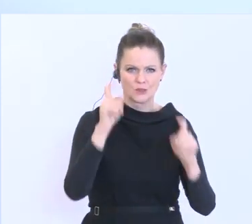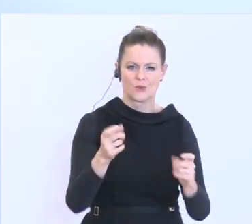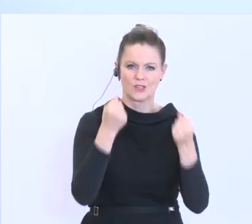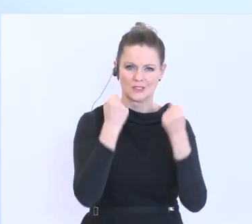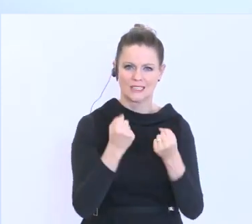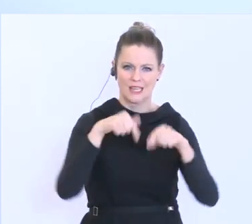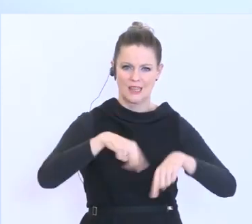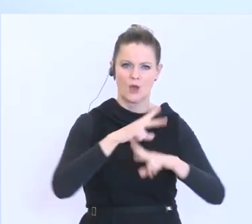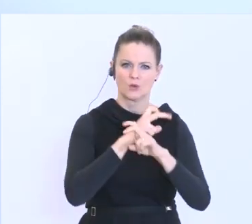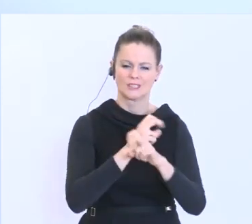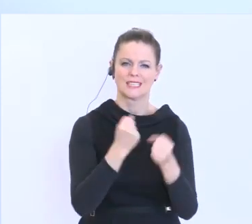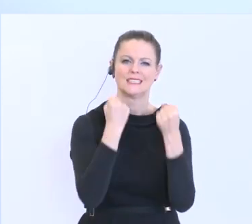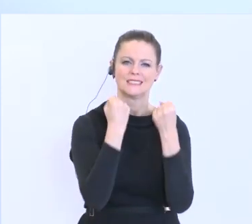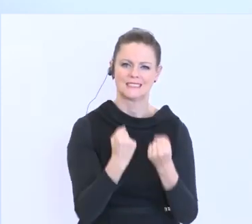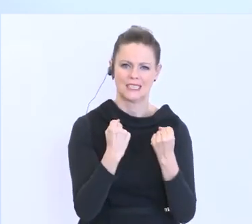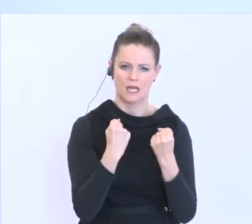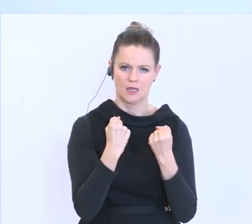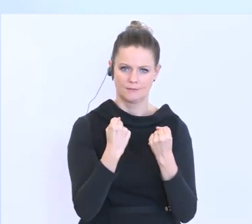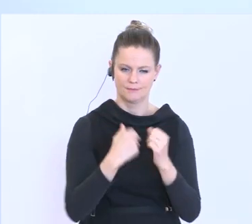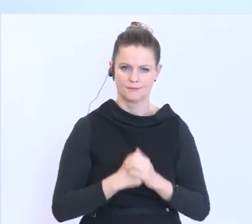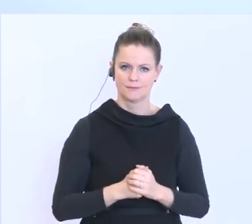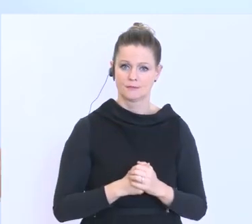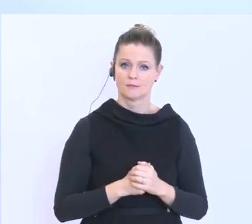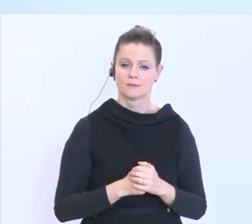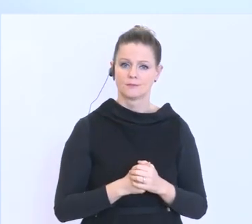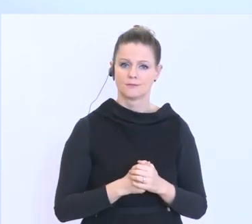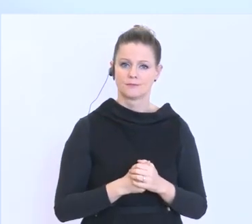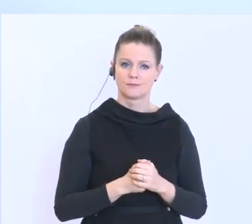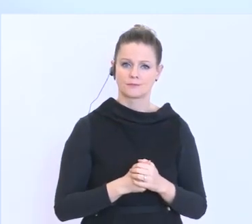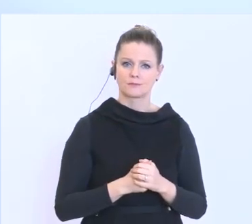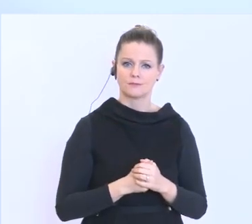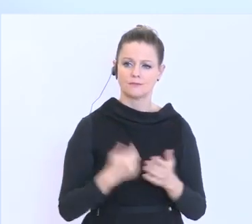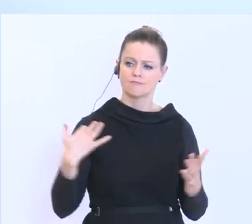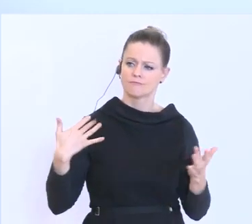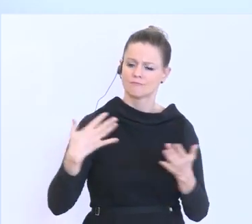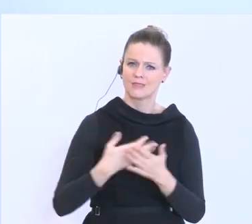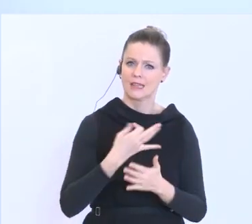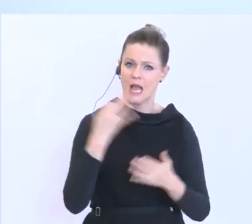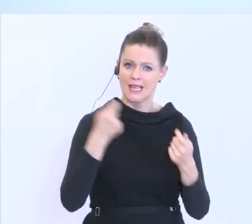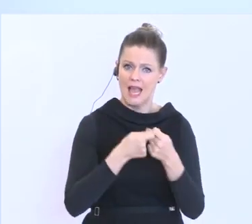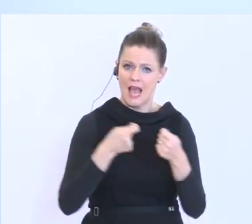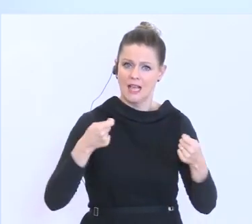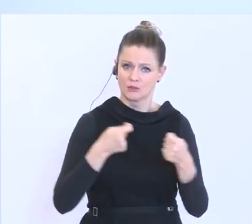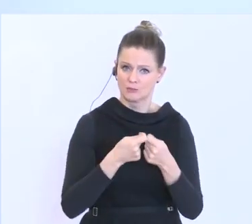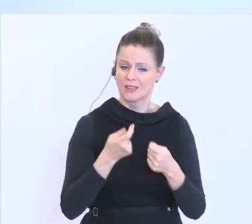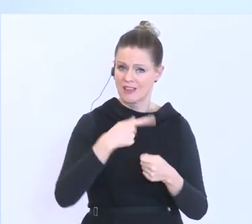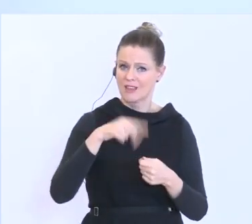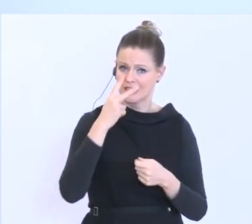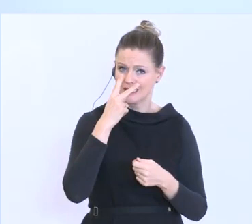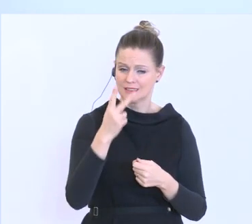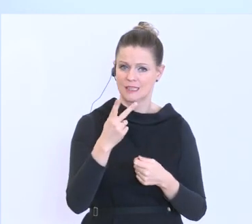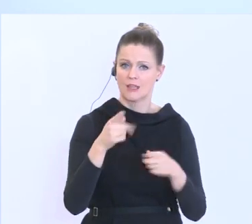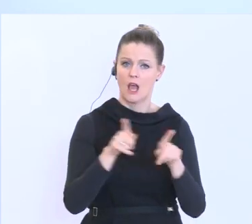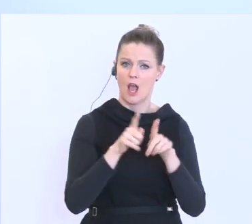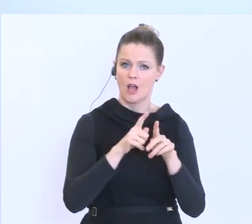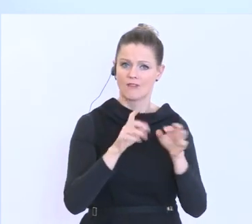ist gesichert. Das, was wir in den extrem angespannten Tagen gesehen haben, war einfach, dass auch die Logistik